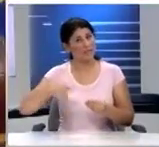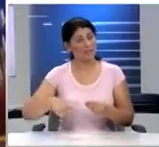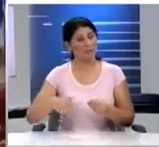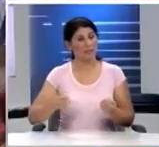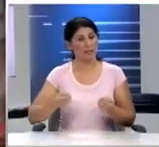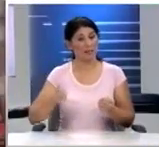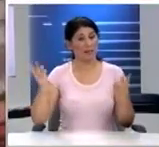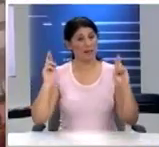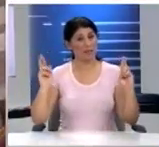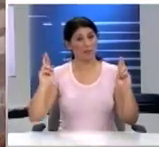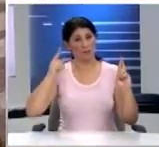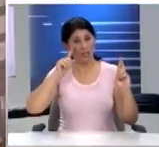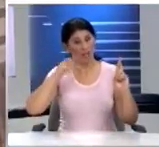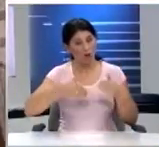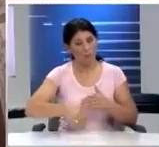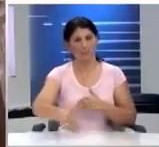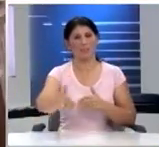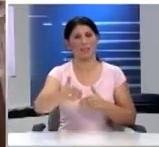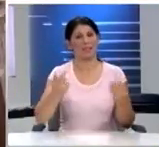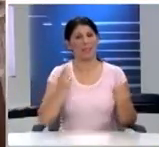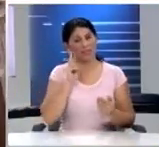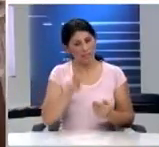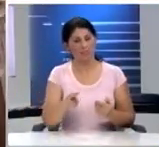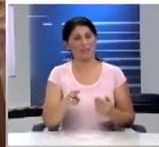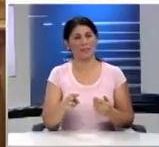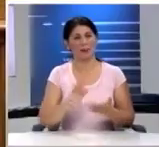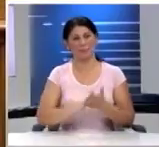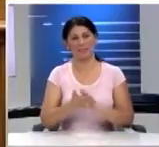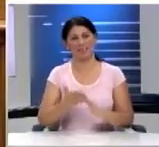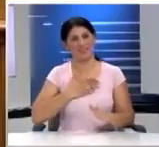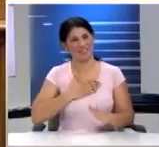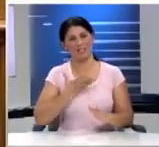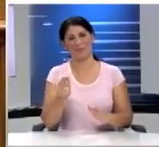ελπίζουμε Και να οραματιζόμαστε Να τα δείτε να γίνουν πράξη Σας ευχαριστώ πολύ